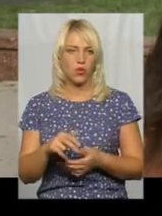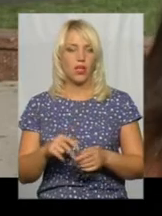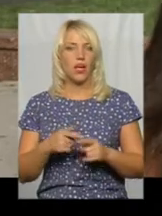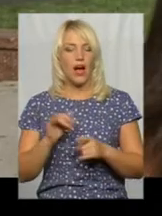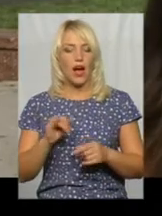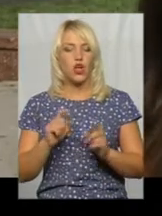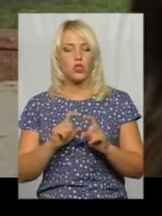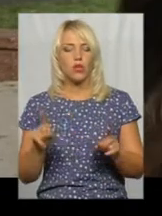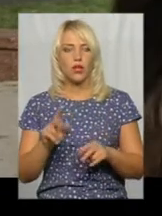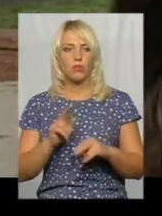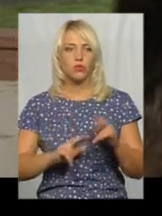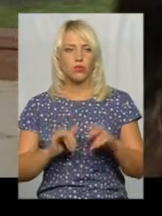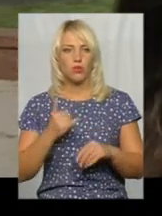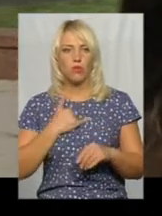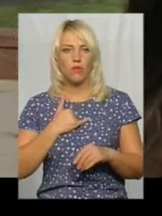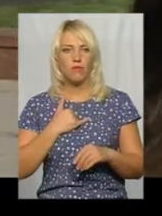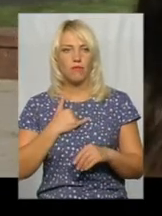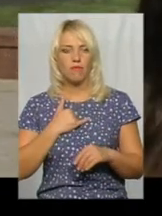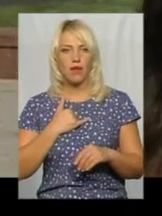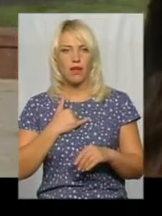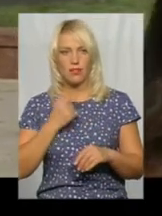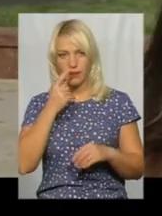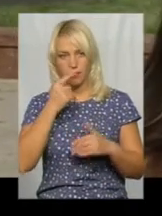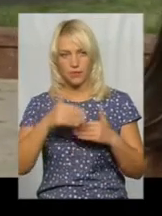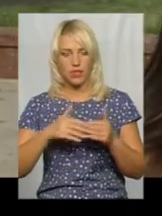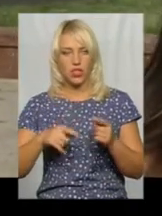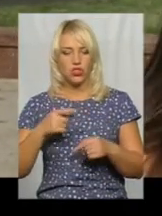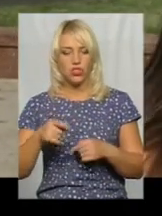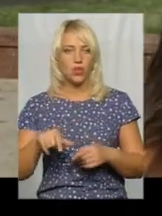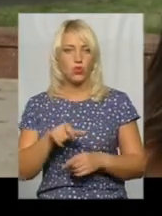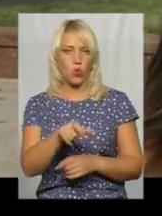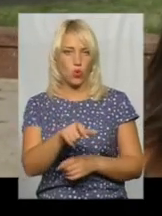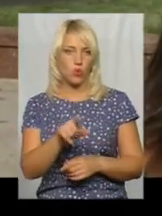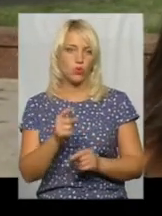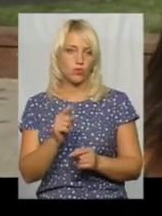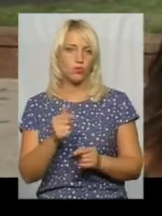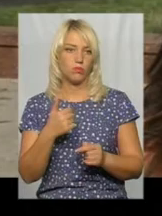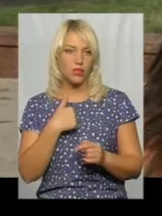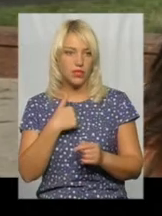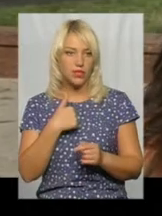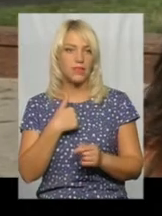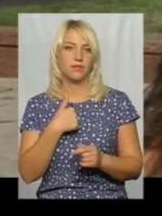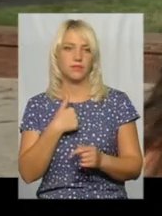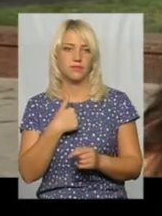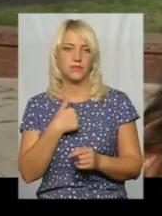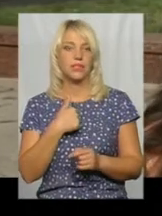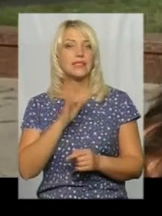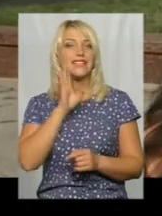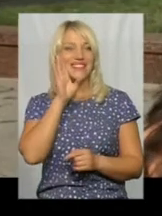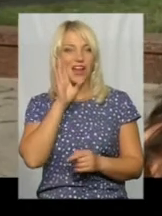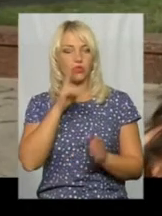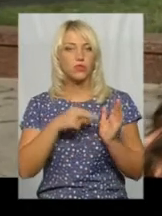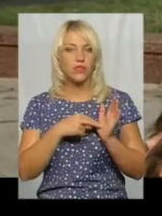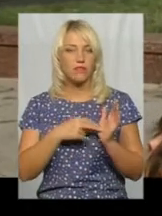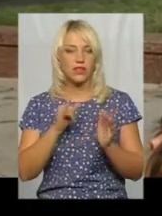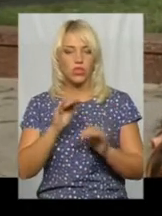школа, яка будується в мене, буквально знаходиться через дорогу. Тому, звичайно, мені зранку вставати